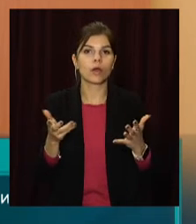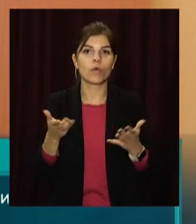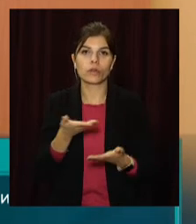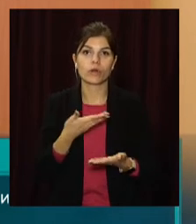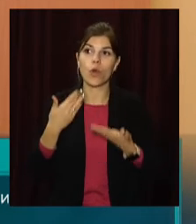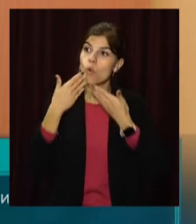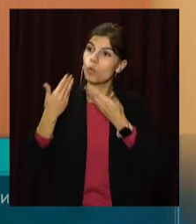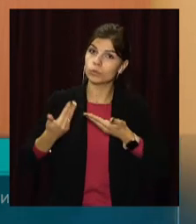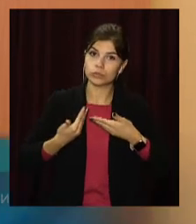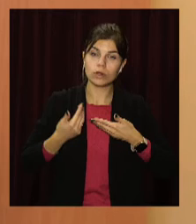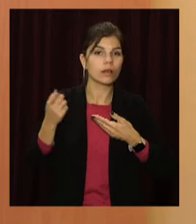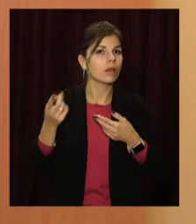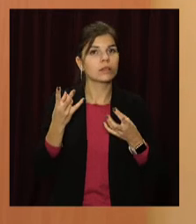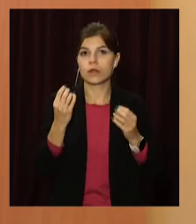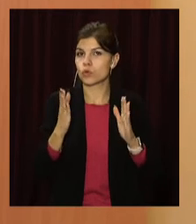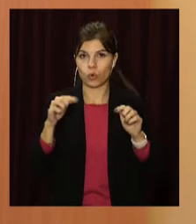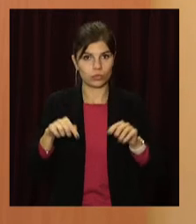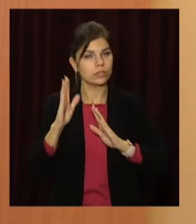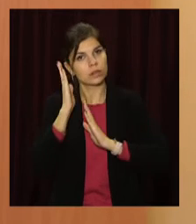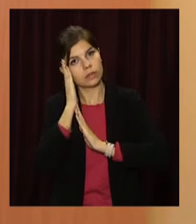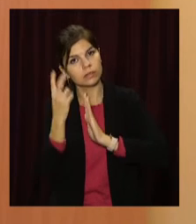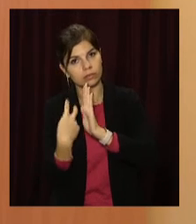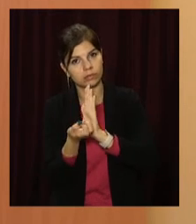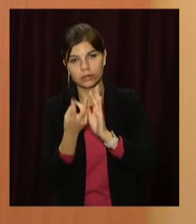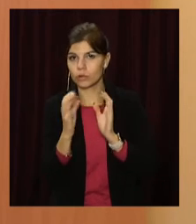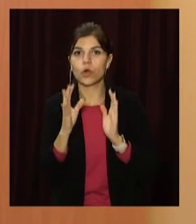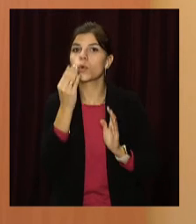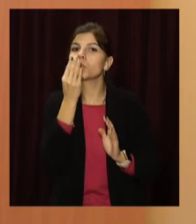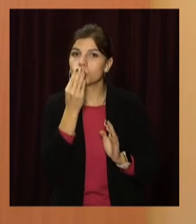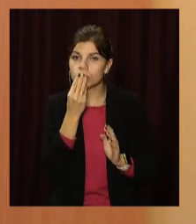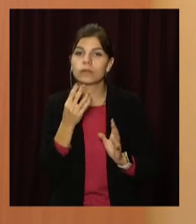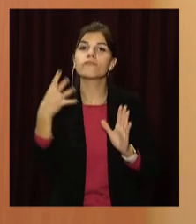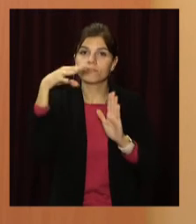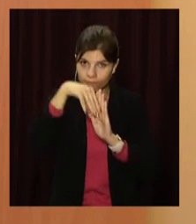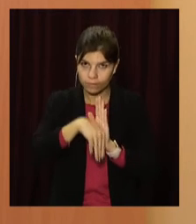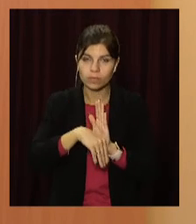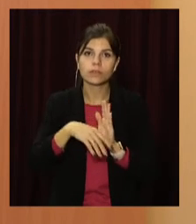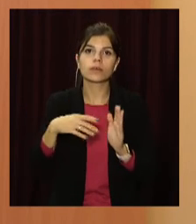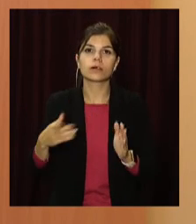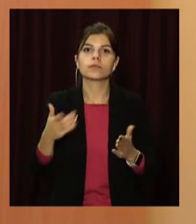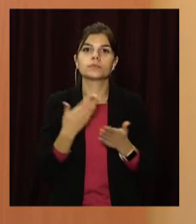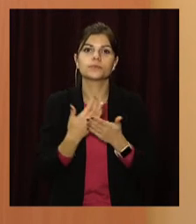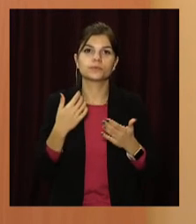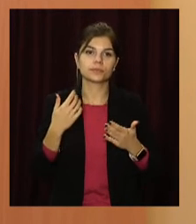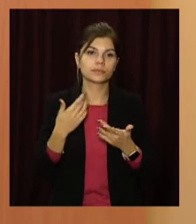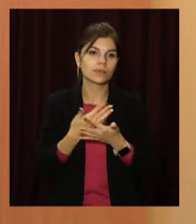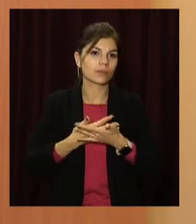нам обращаються, вони не тільки здесь ночують, питаються, проходять санитарний